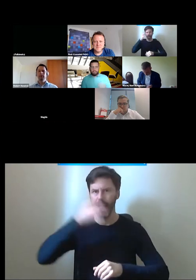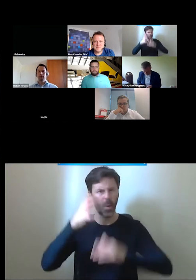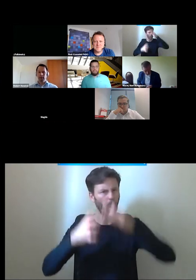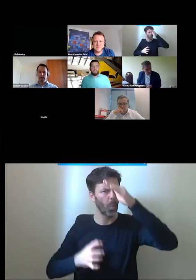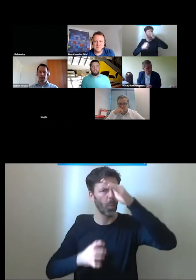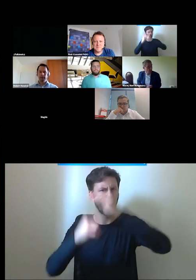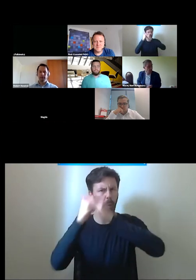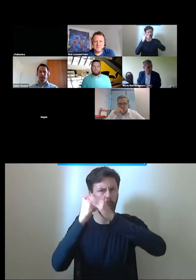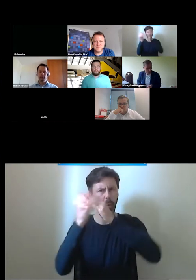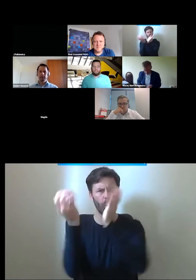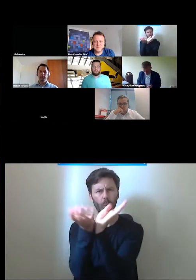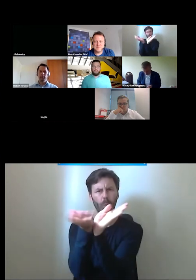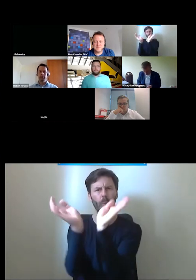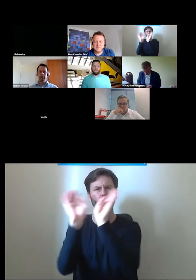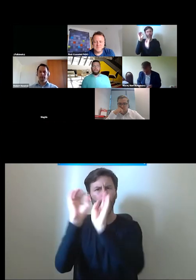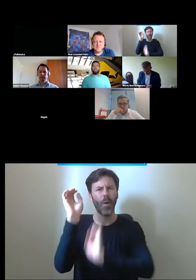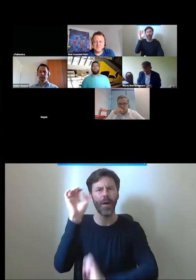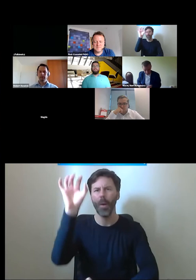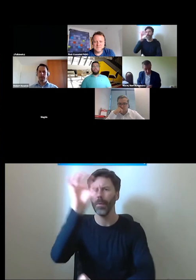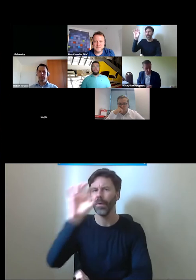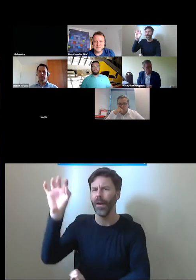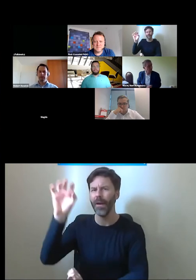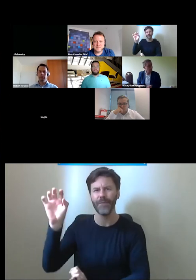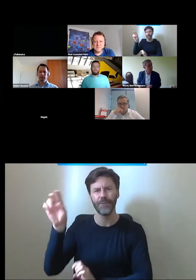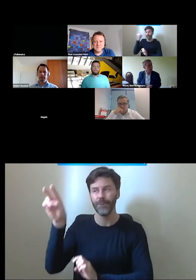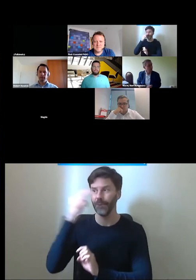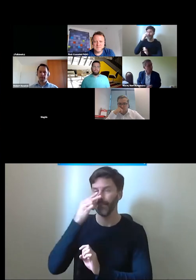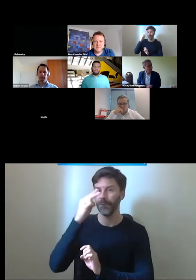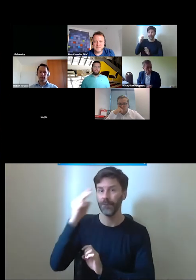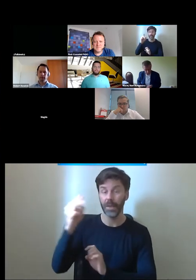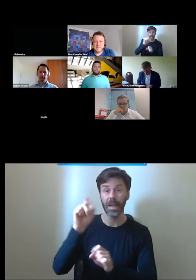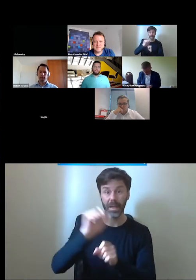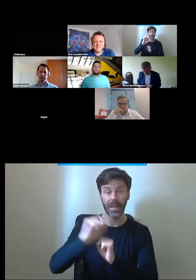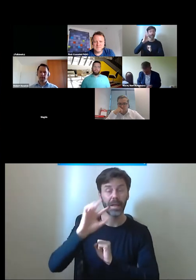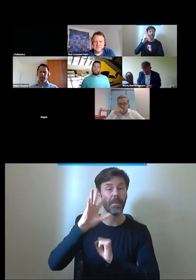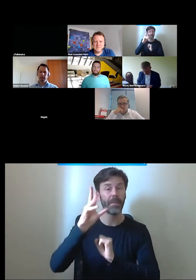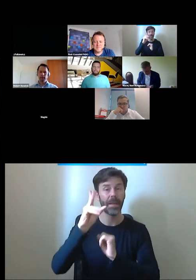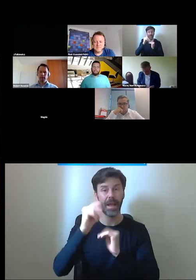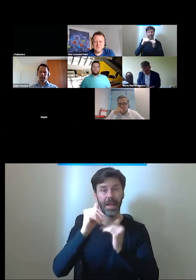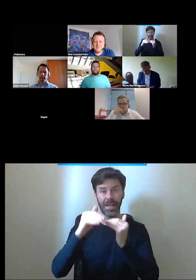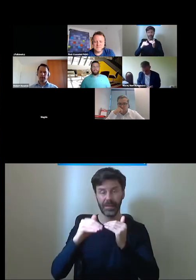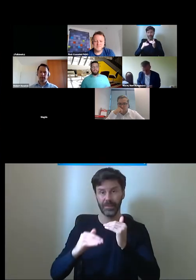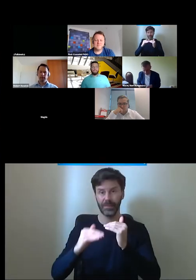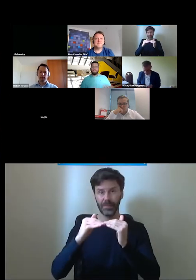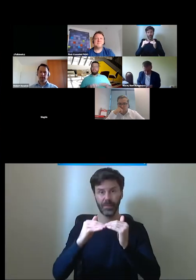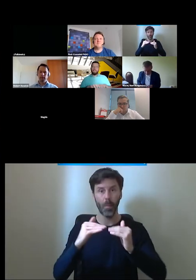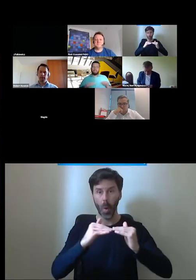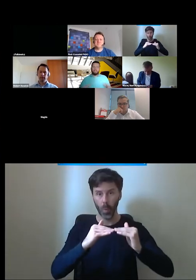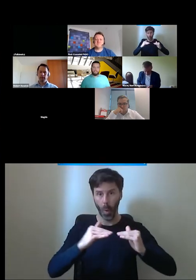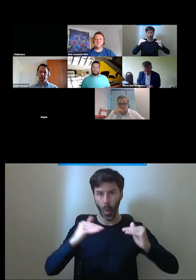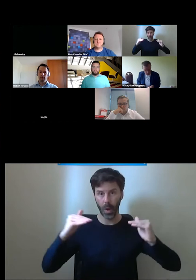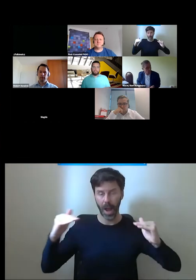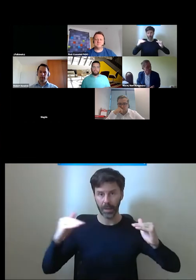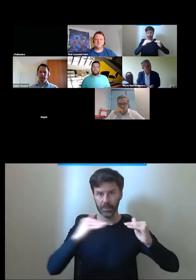widokowych jest już w tej chwili przepięknie wysuwająca się platforma z podłogi. Tak naprawdę, jeżeli ona jest